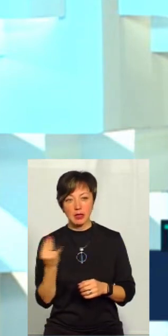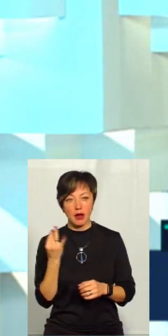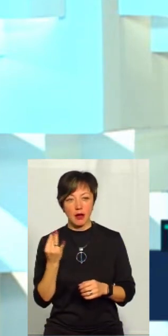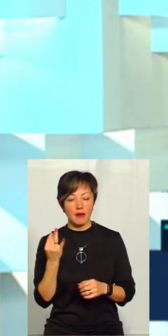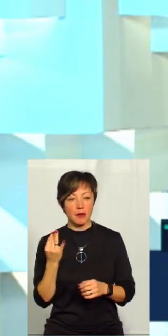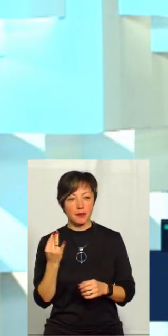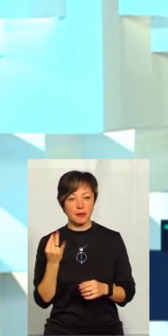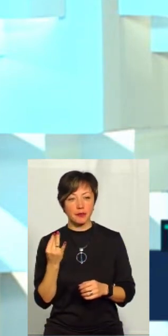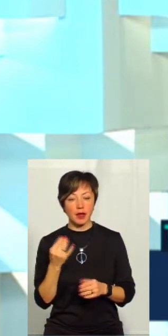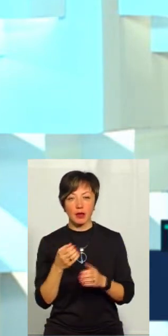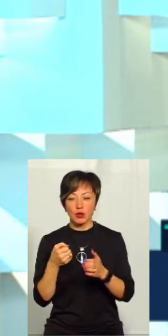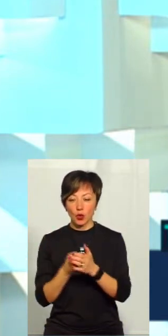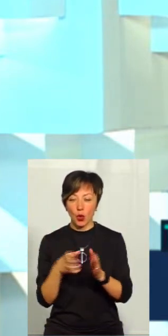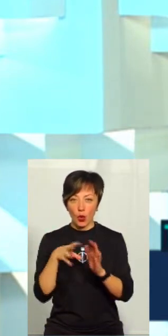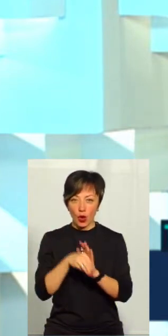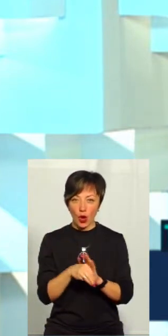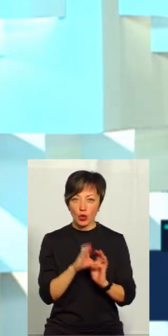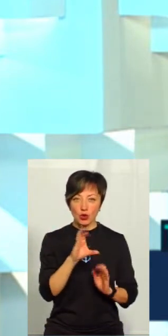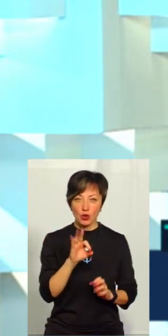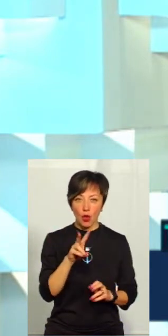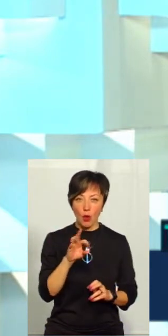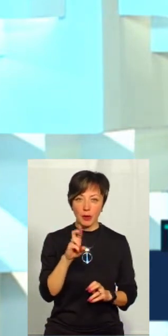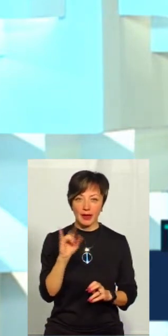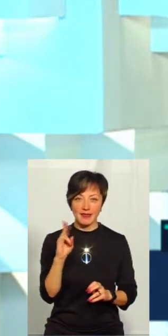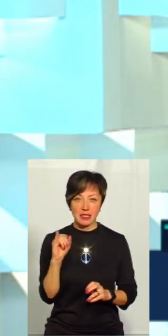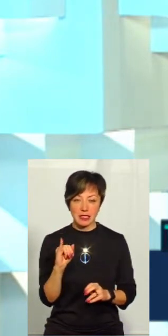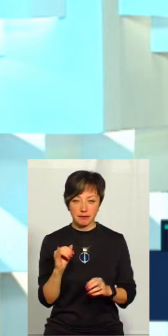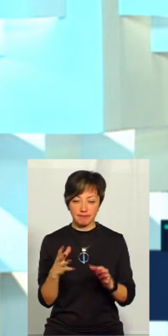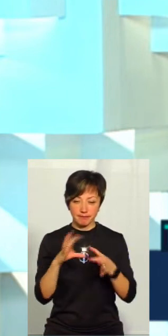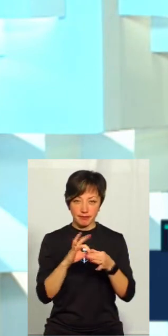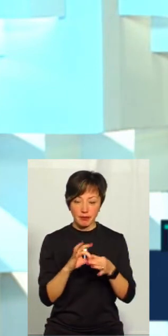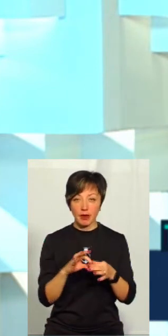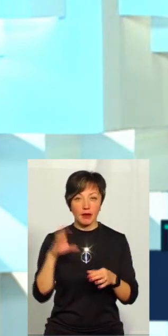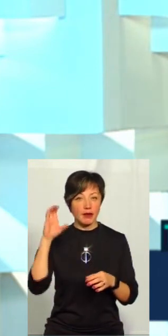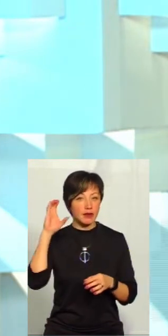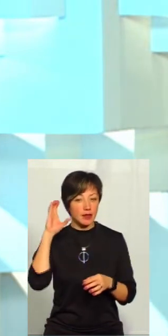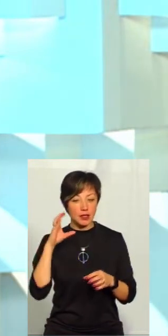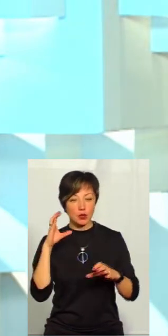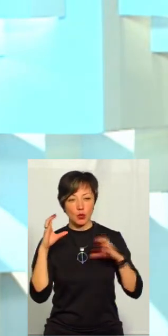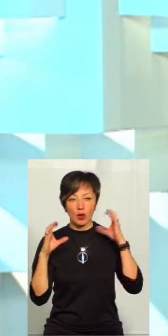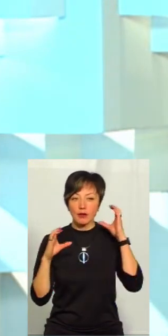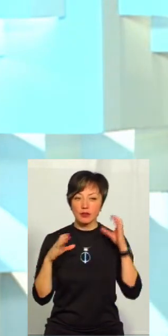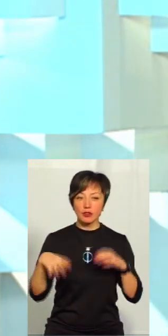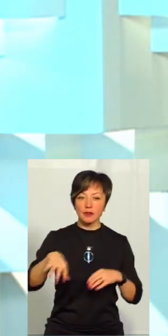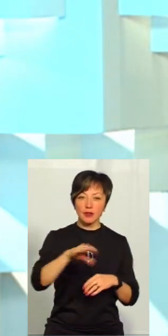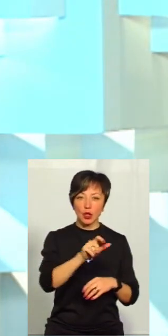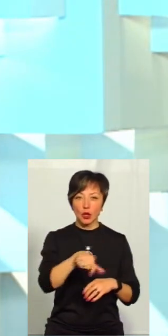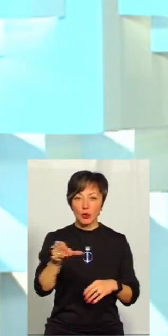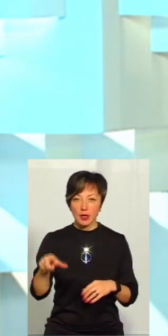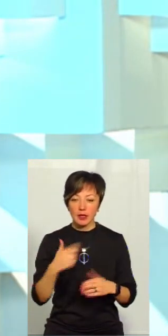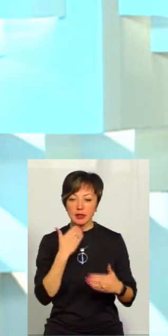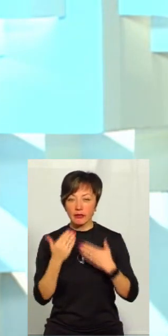цікава до Солопковецької гровади з Віньковецьку, але вислухавши всіх людей, всі звернення,